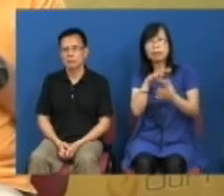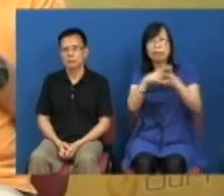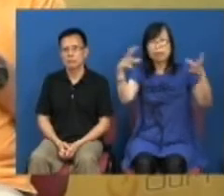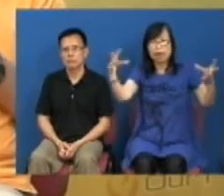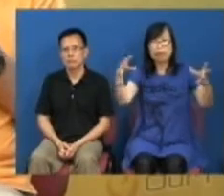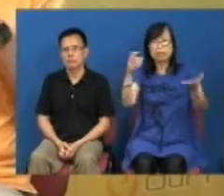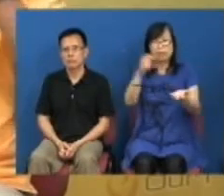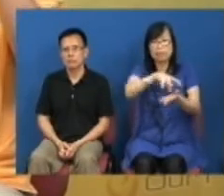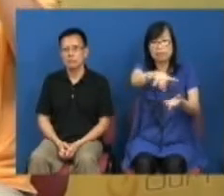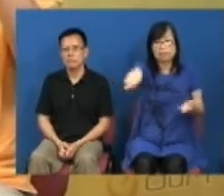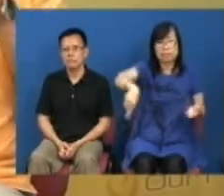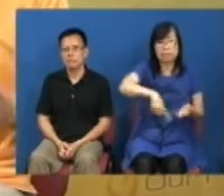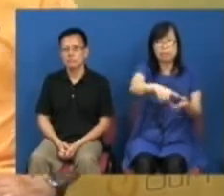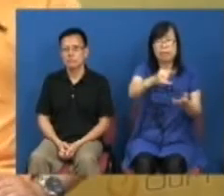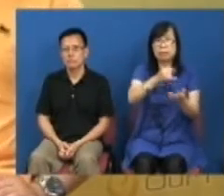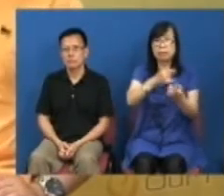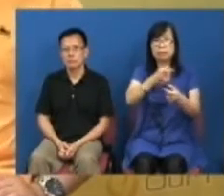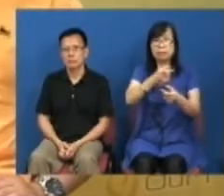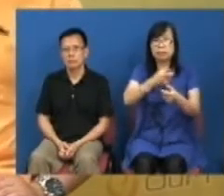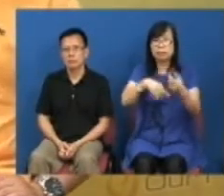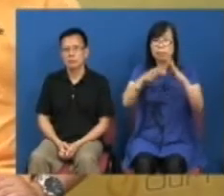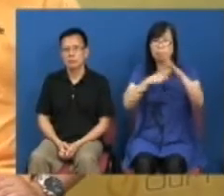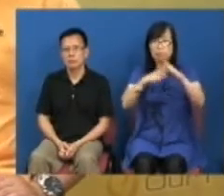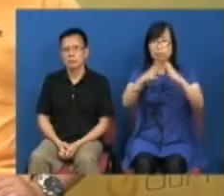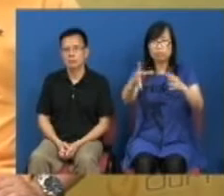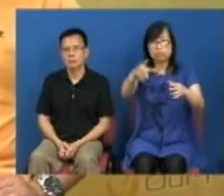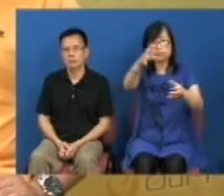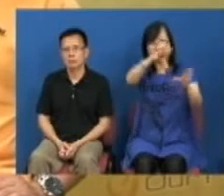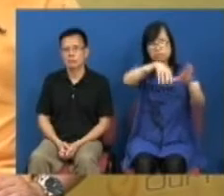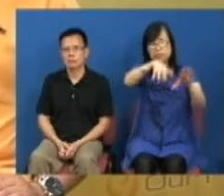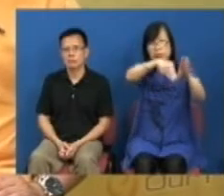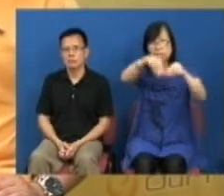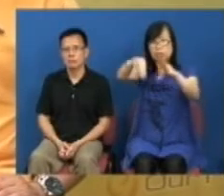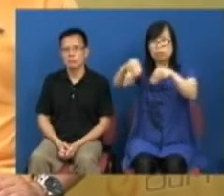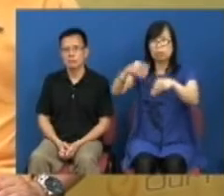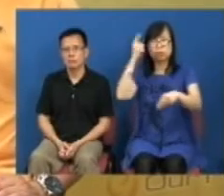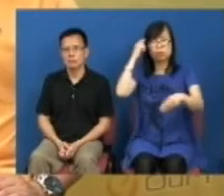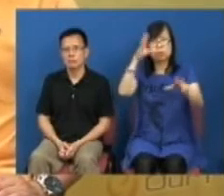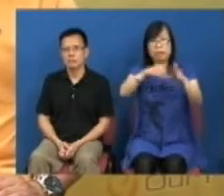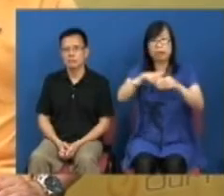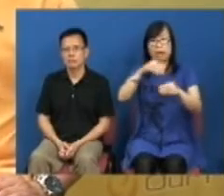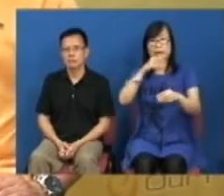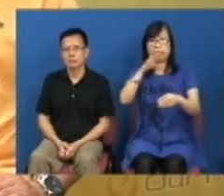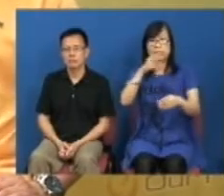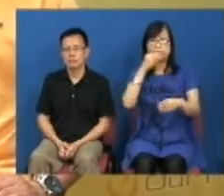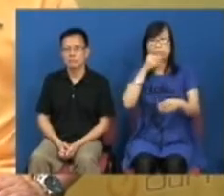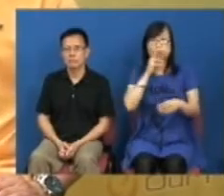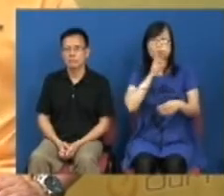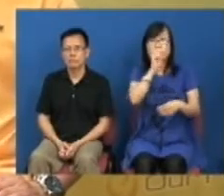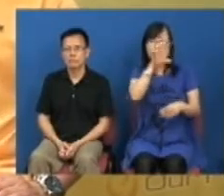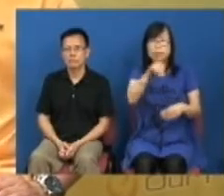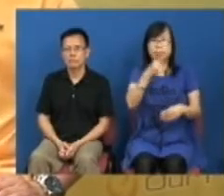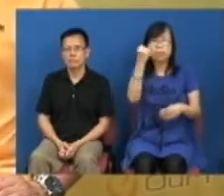透过一些我们觉得很不合理的收楼方式想买你一层楼劝你不行又未收到一定